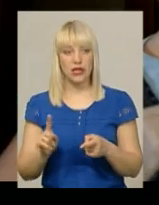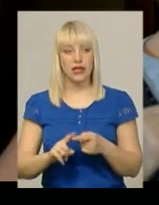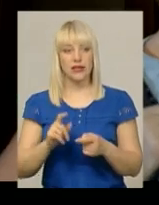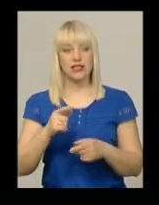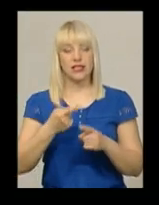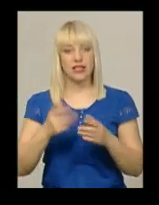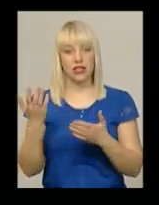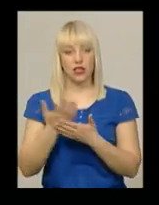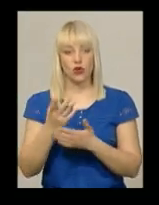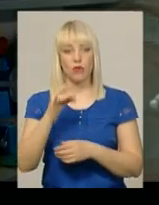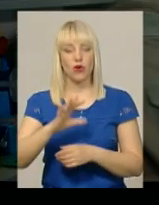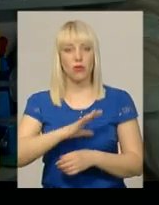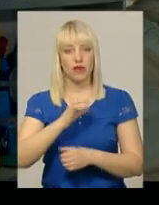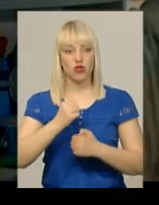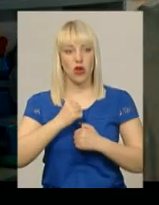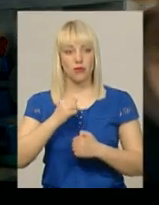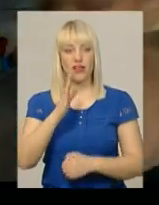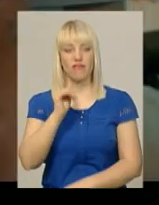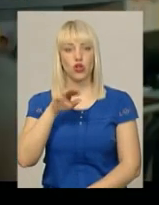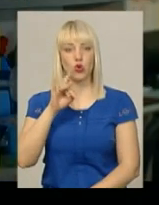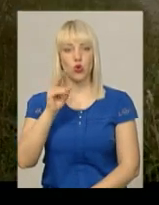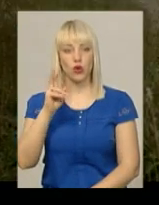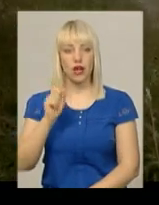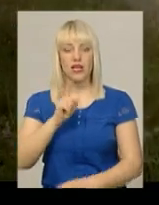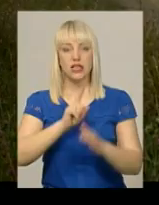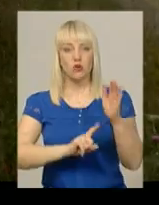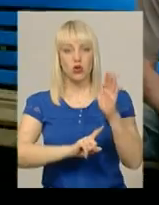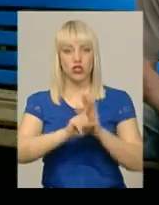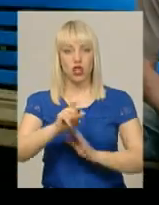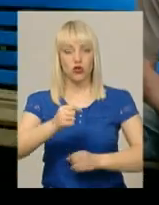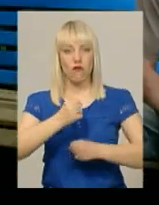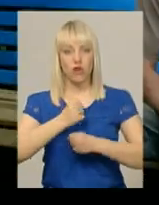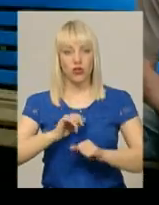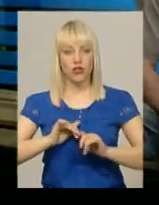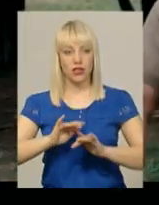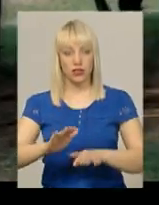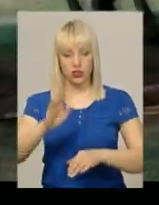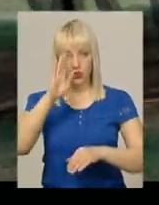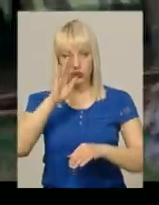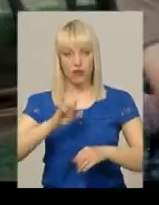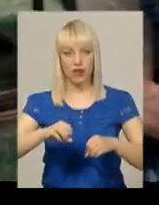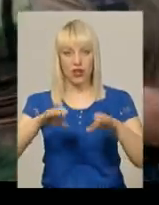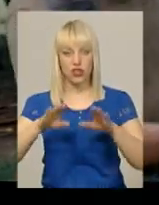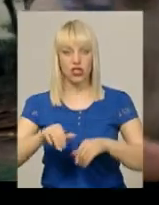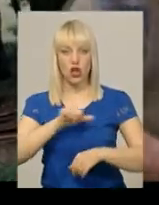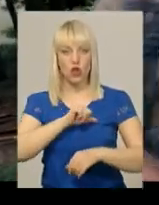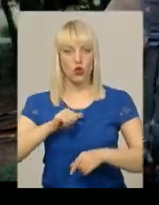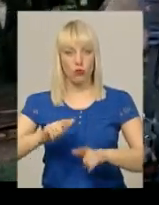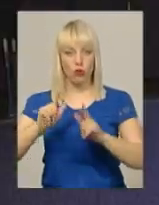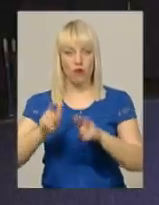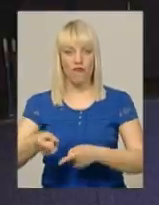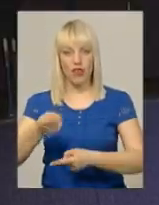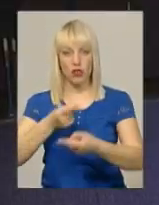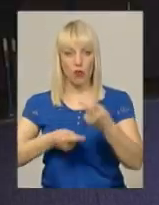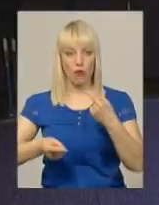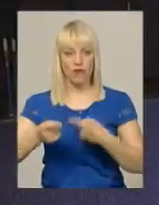колишнього армійця Сергія Вітрука. З початку воєнних дій на Сході держави чоловік вирішує добровільно повернутися в армію. Режисер фільму